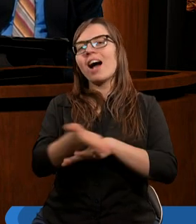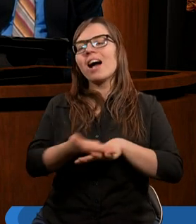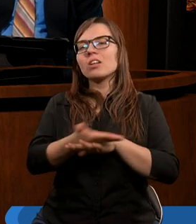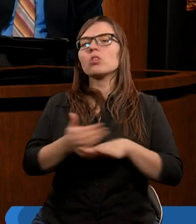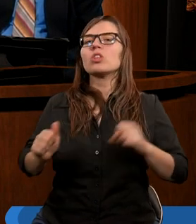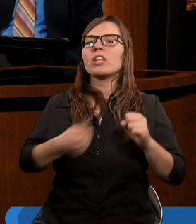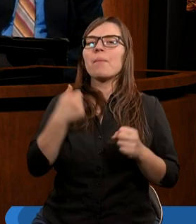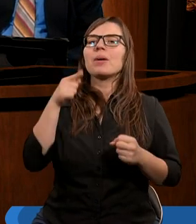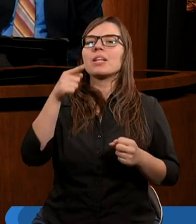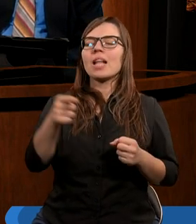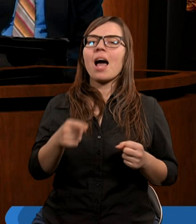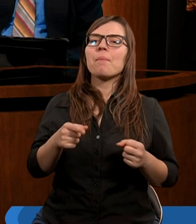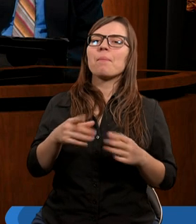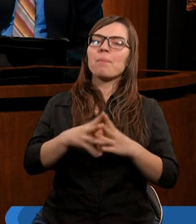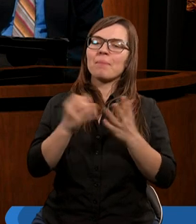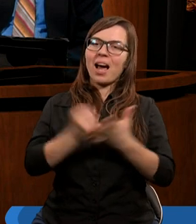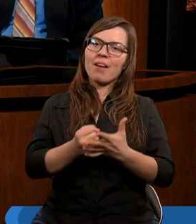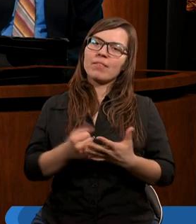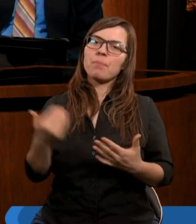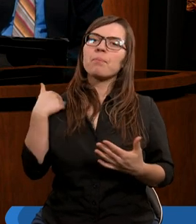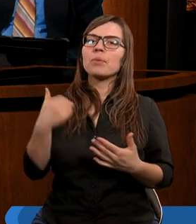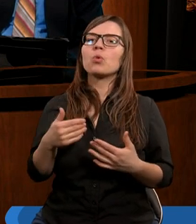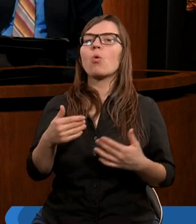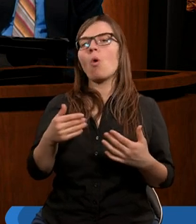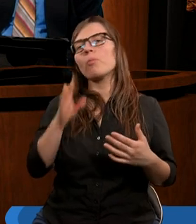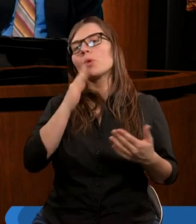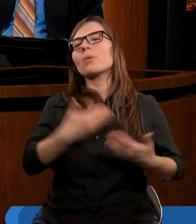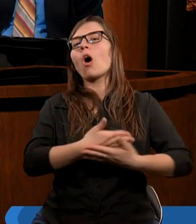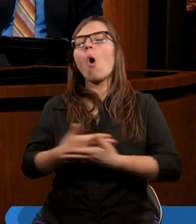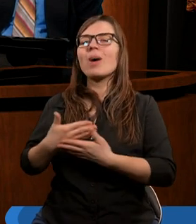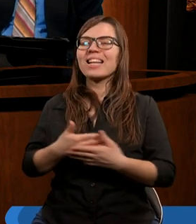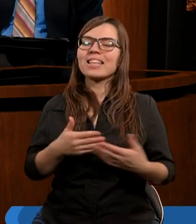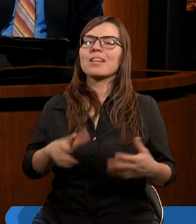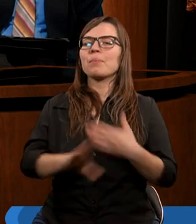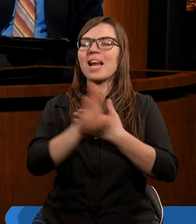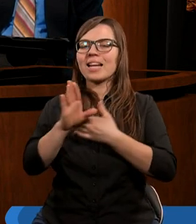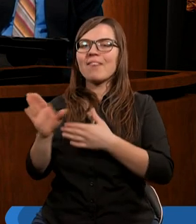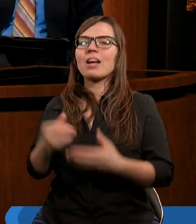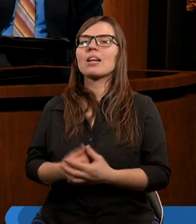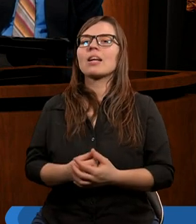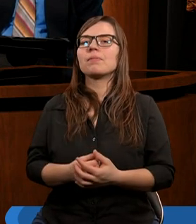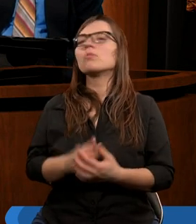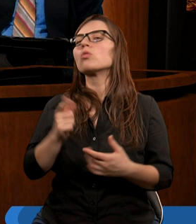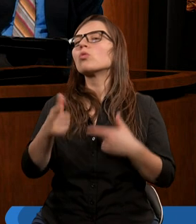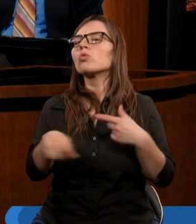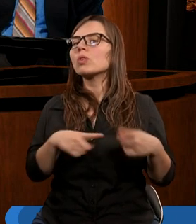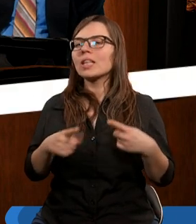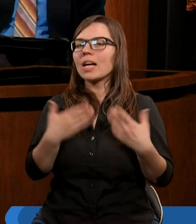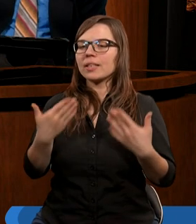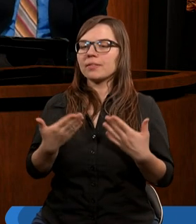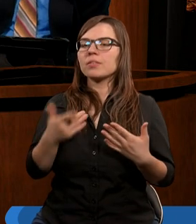faryzeuszy, żeby tam prawo nie było od kołyski przedstawionej Czyli co to znaczy?